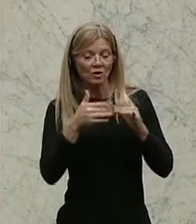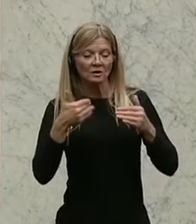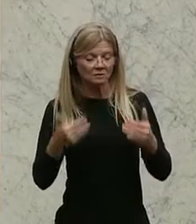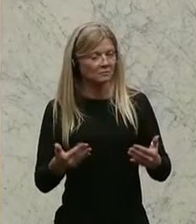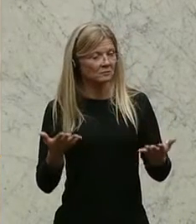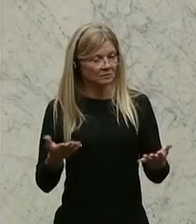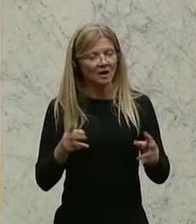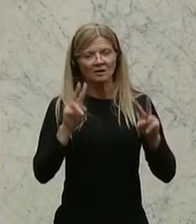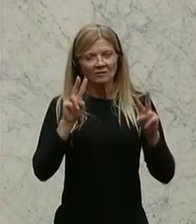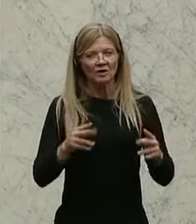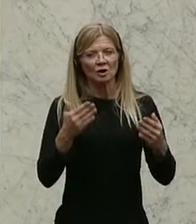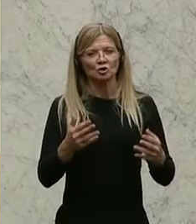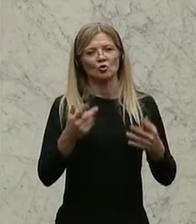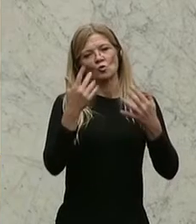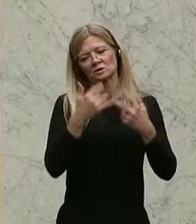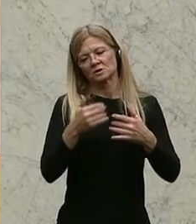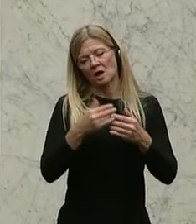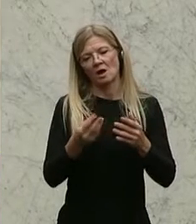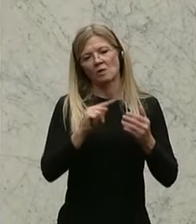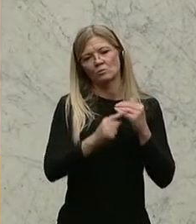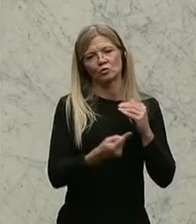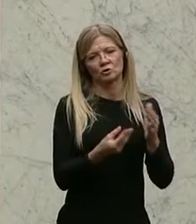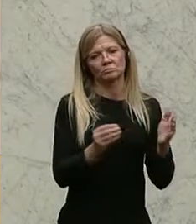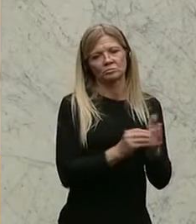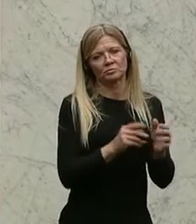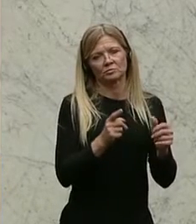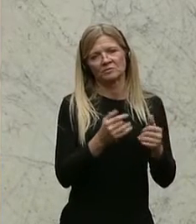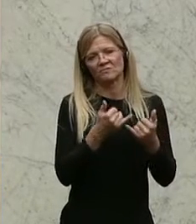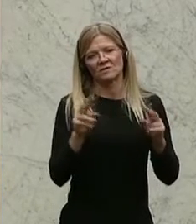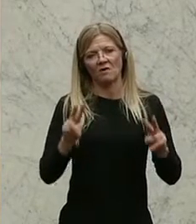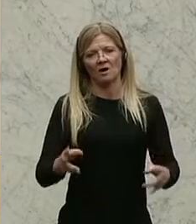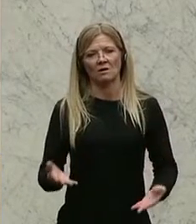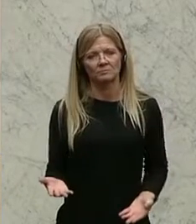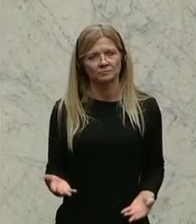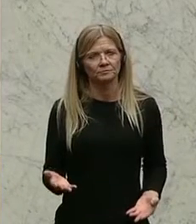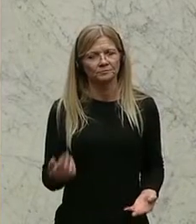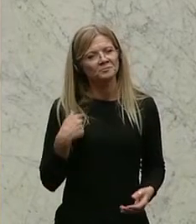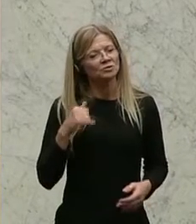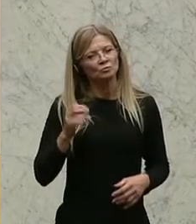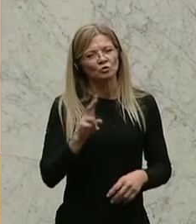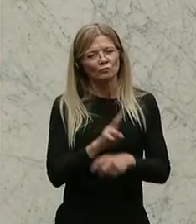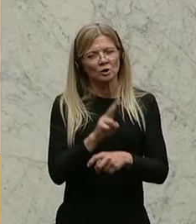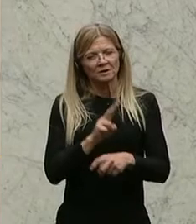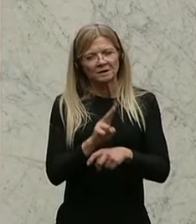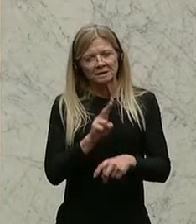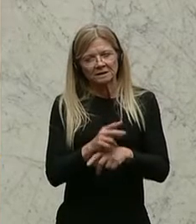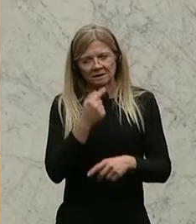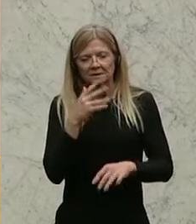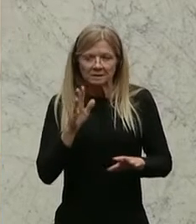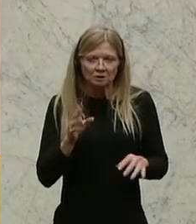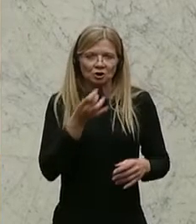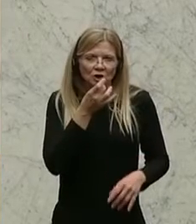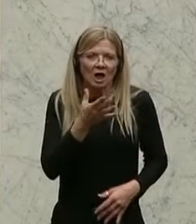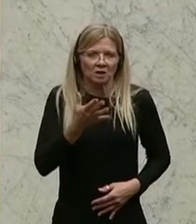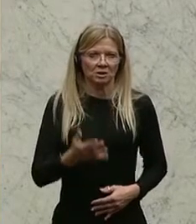annähernd diese Zahlen budgetiert, wie sie dann erreicht werden. Und das ist, wie gesagt, vorsichtig formuliert, sehr schade. Ein paar